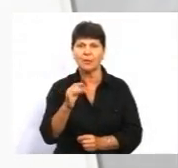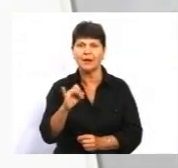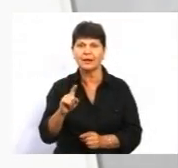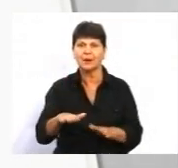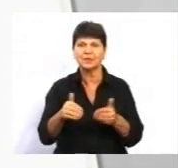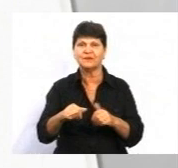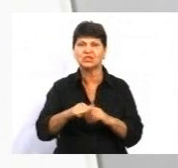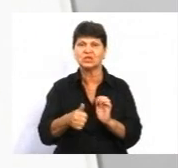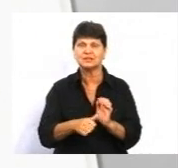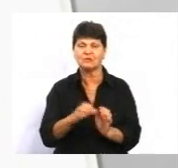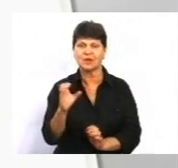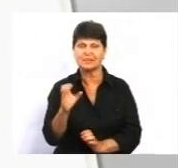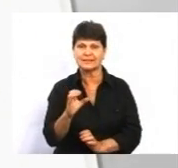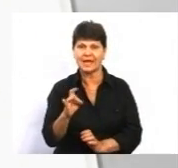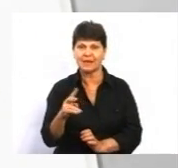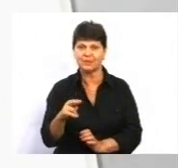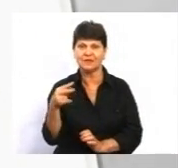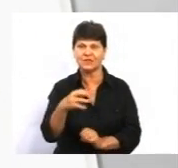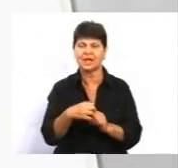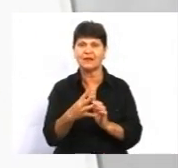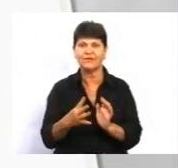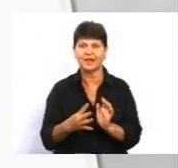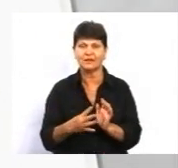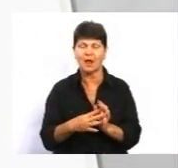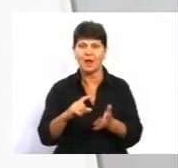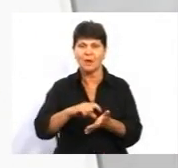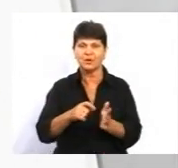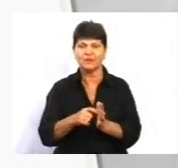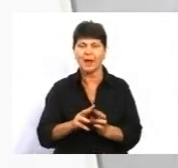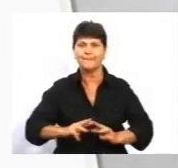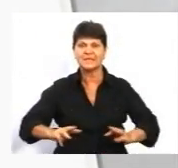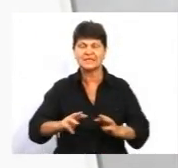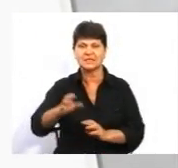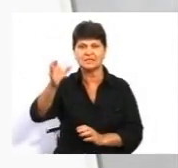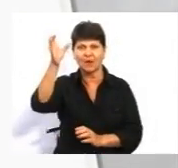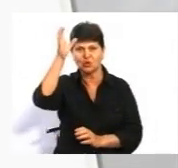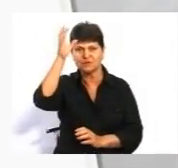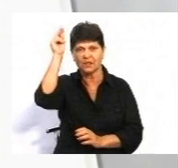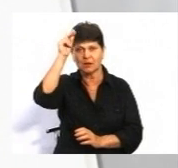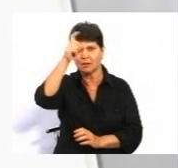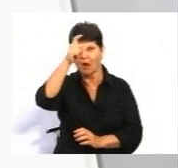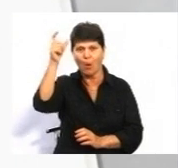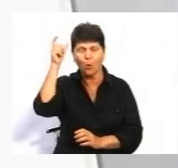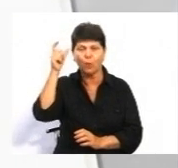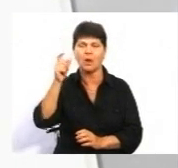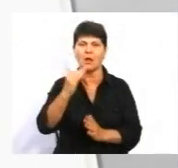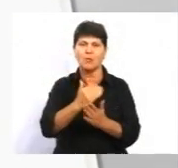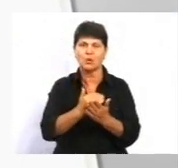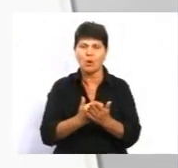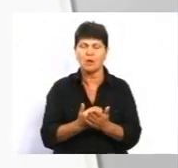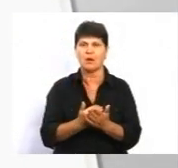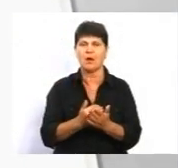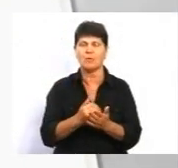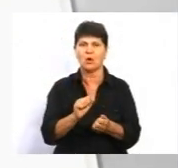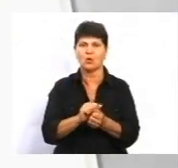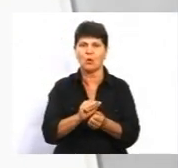16 серпня 2019 року в приміщенні Міністерства освіти і науки. Програму «Навчальний посібник» та «Робочий зошит.